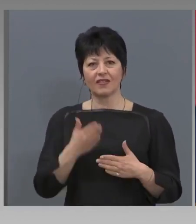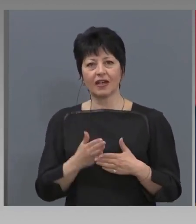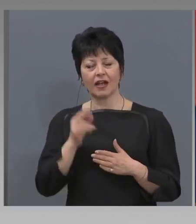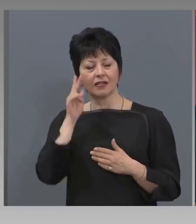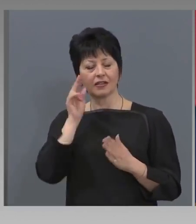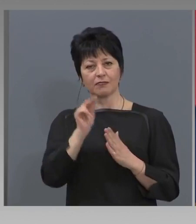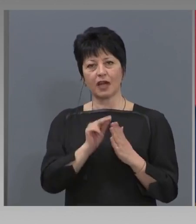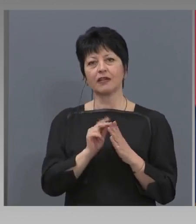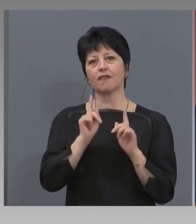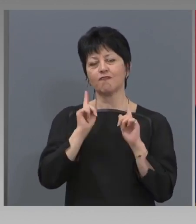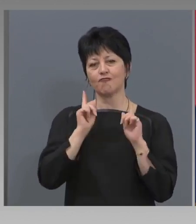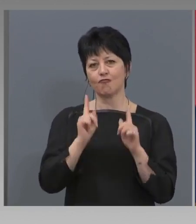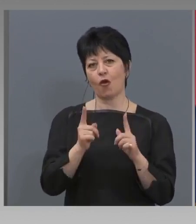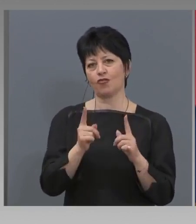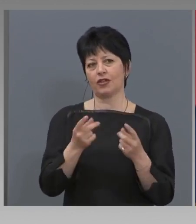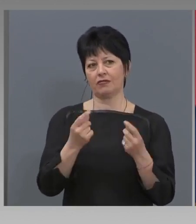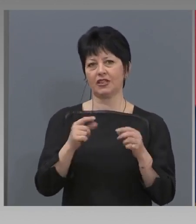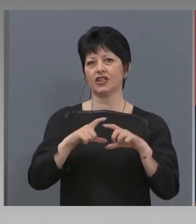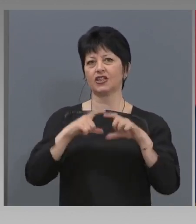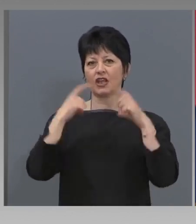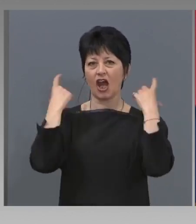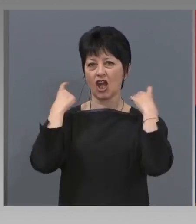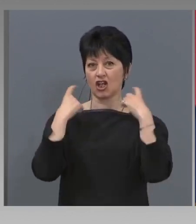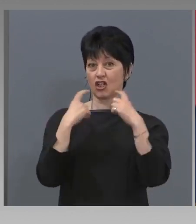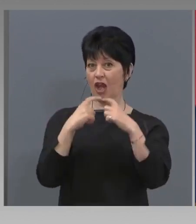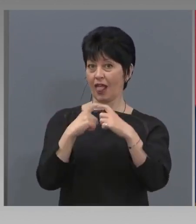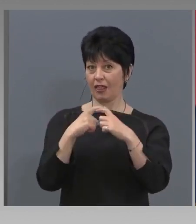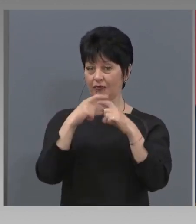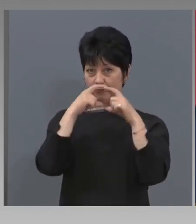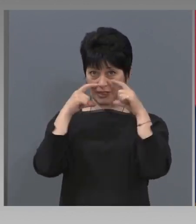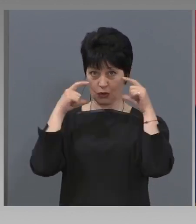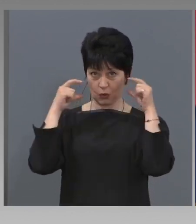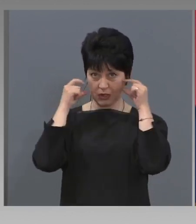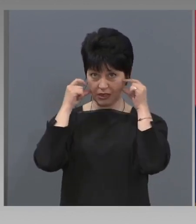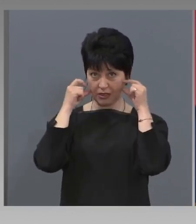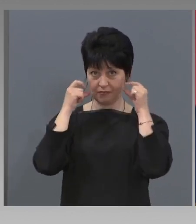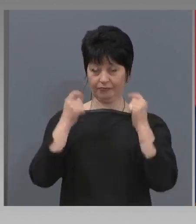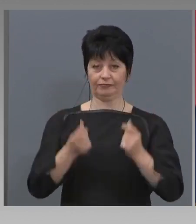да си сложи един шал през носа, ако толкова пък няма.